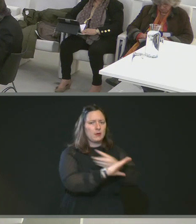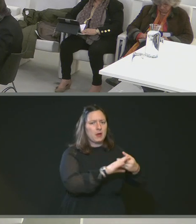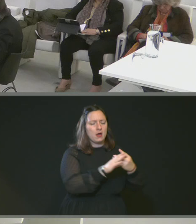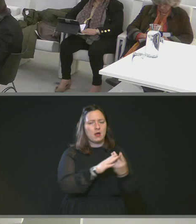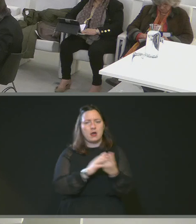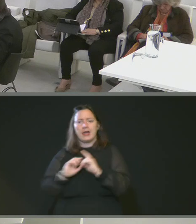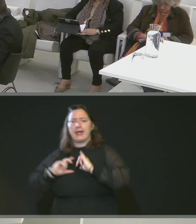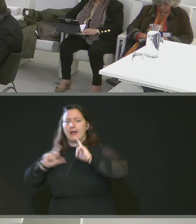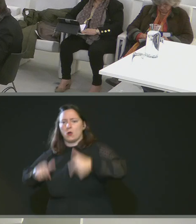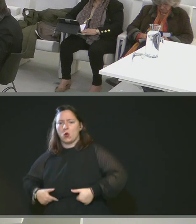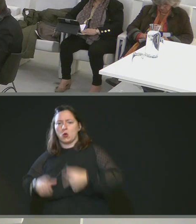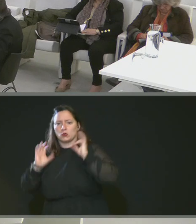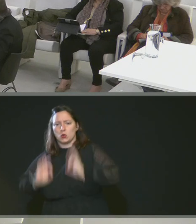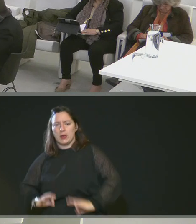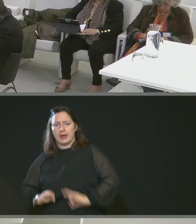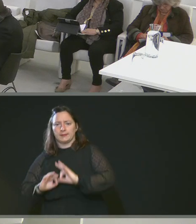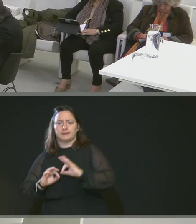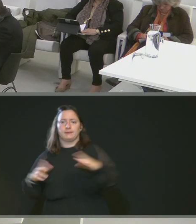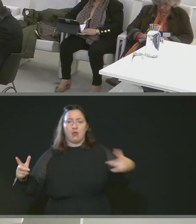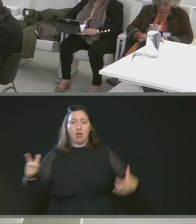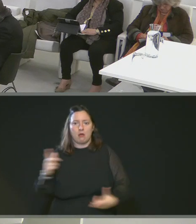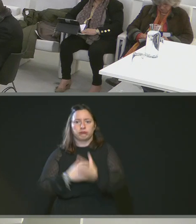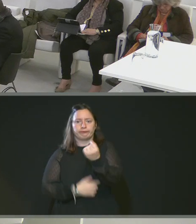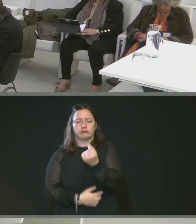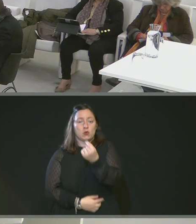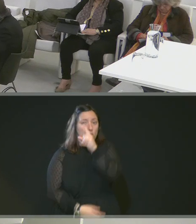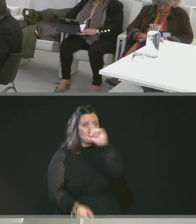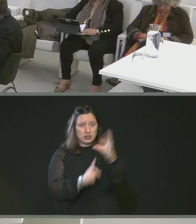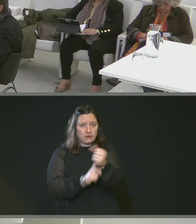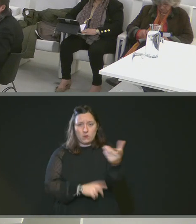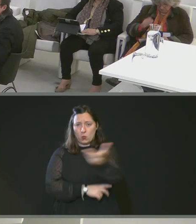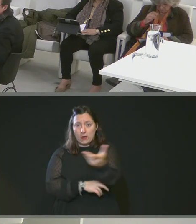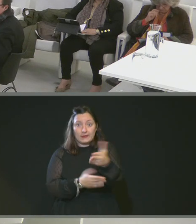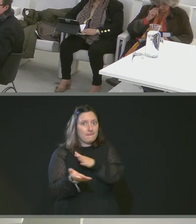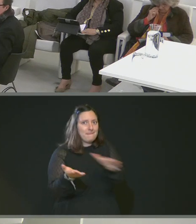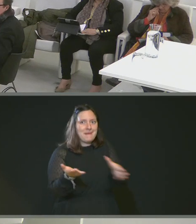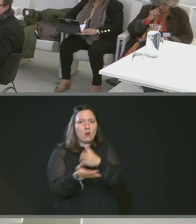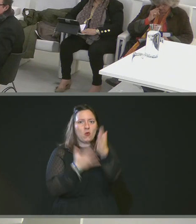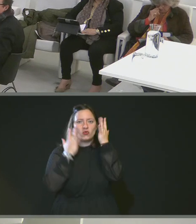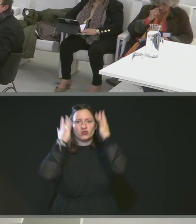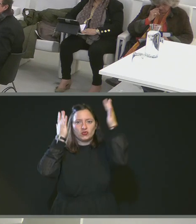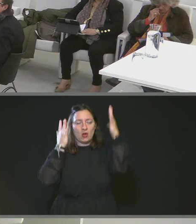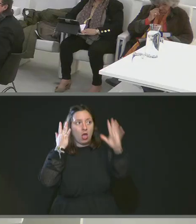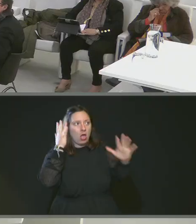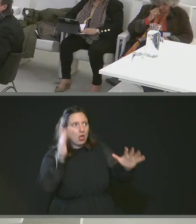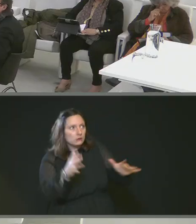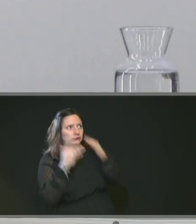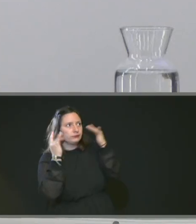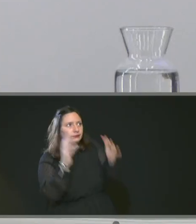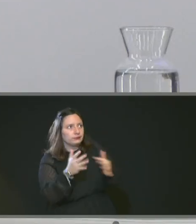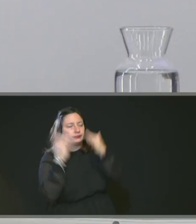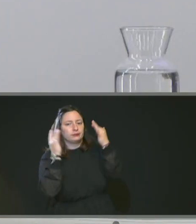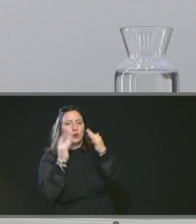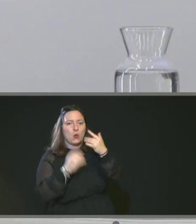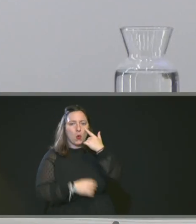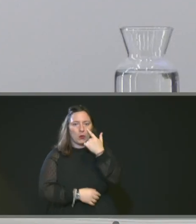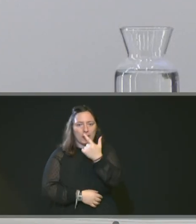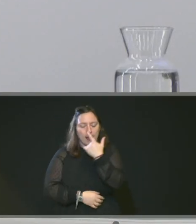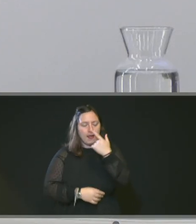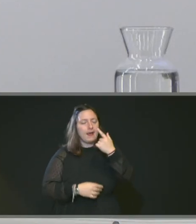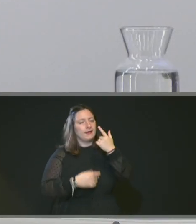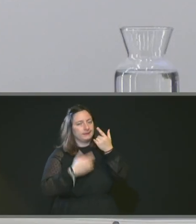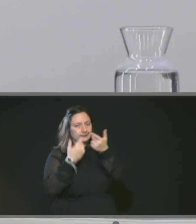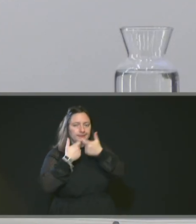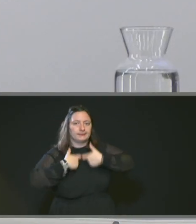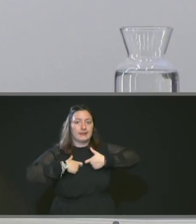L'objectif est de favoriser la construction de véritables parcours qui aiguisent les regards et la sensibilité des jeunes